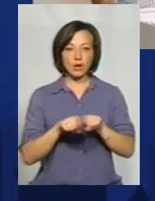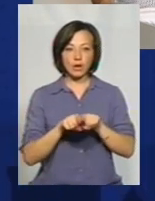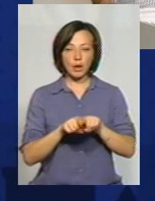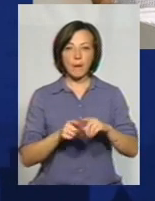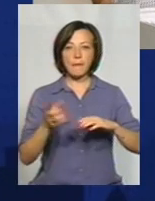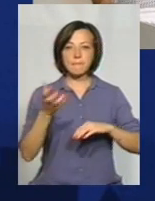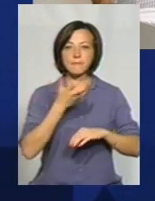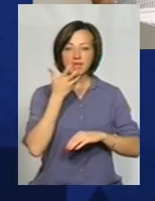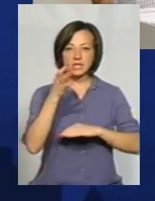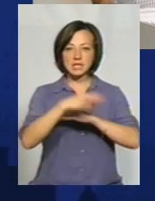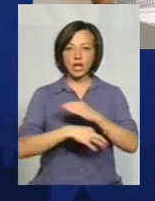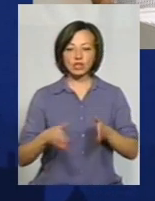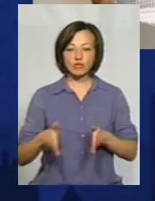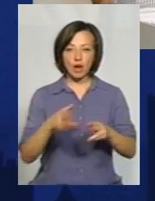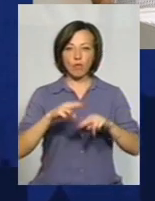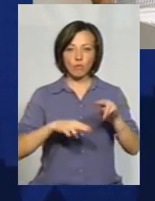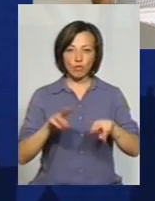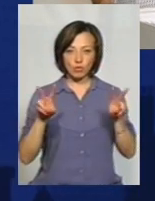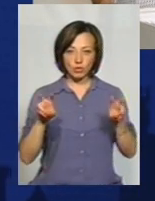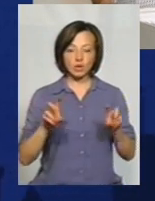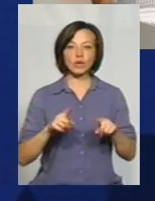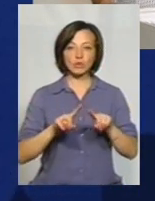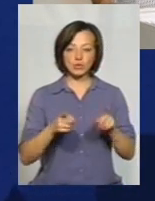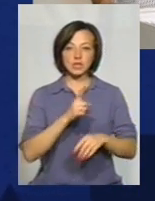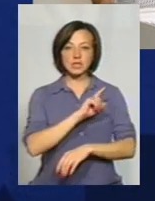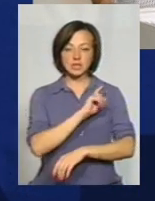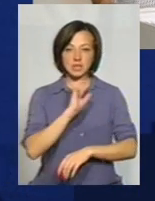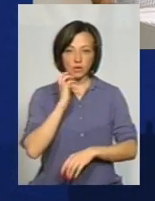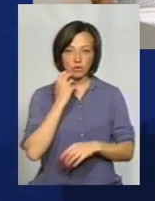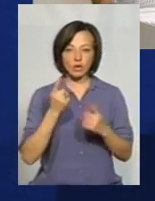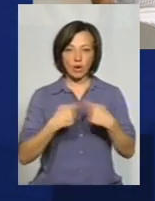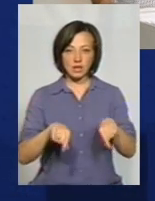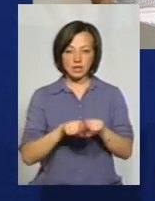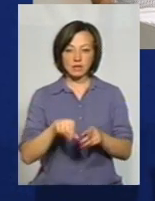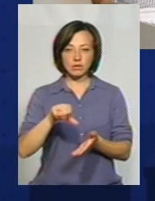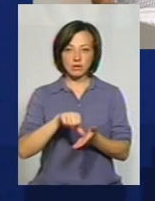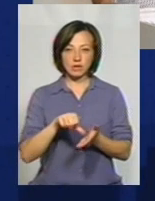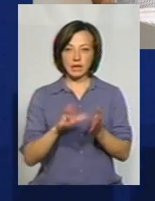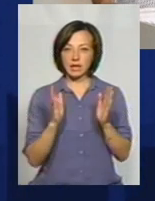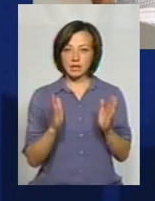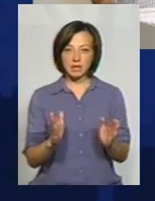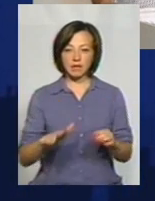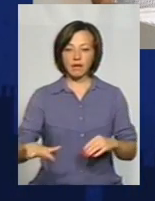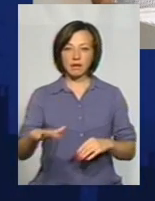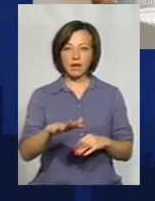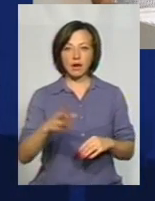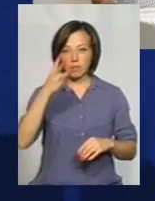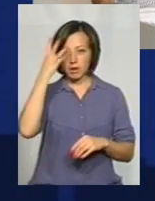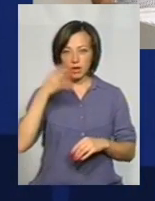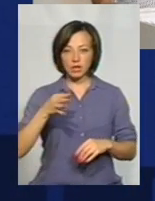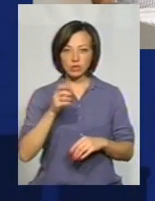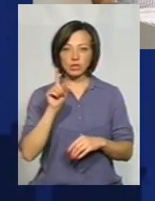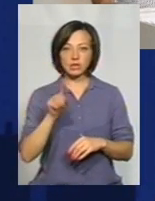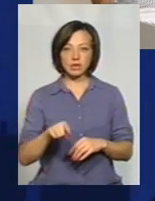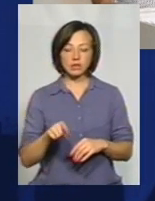-шлябут». І дуже конкурентна і серйозна була організація, яка приймала участь не тільки на террінах Хмельниччини, а й навіть